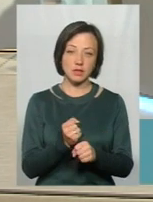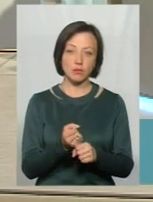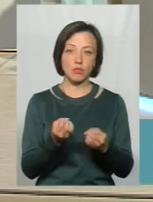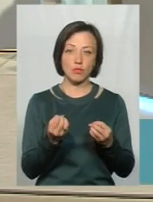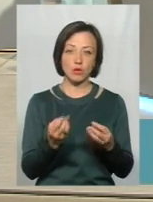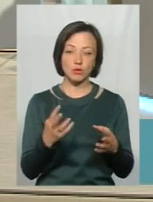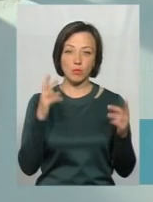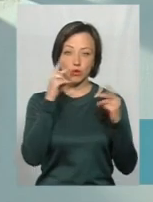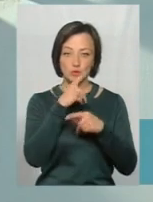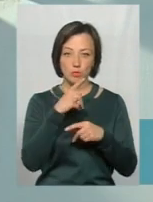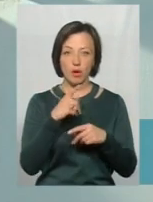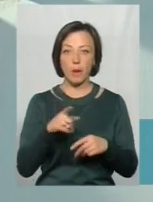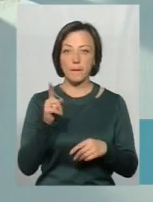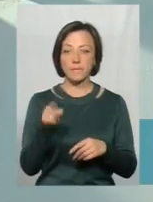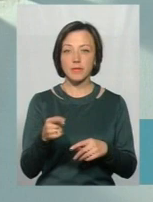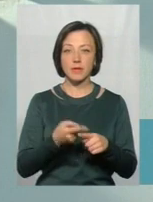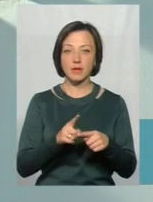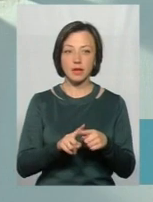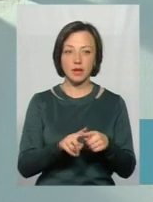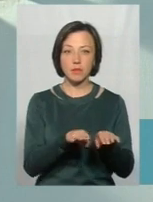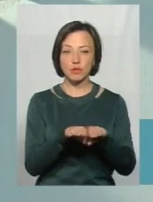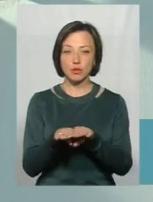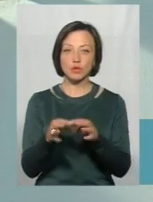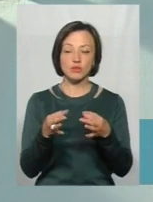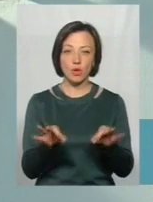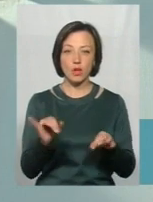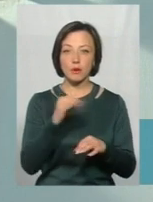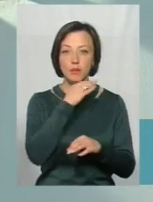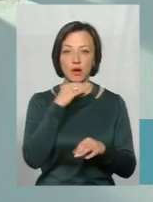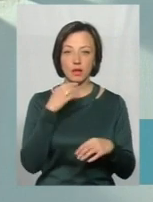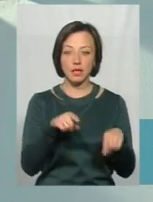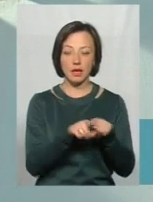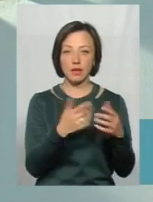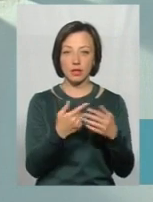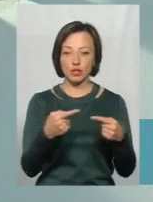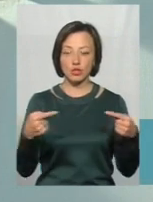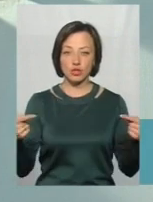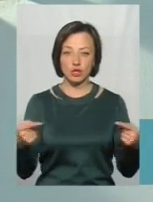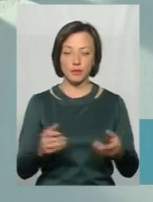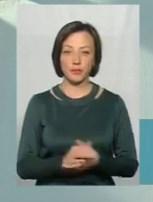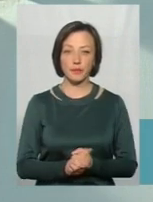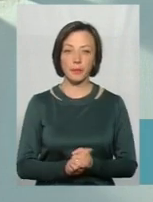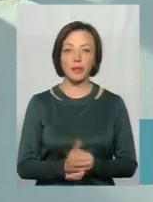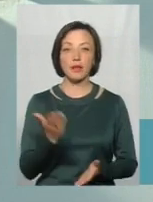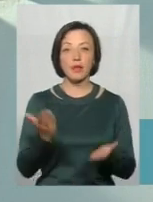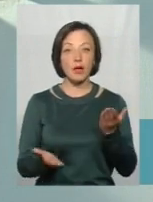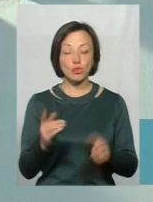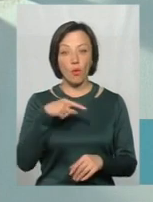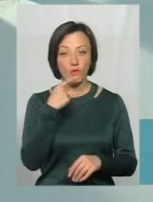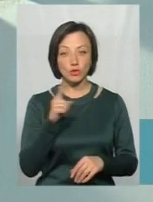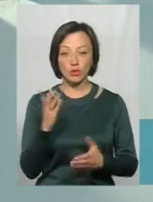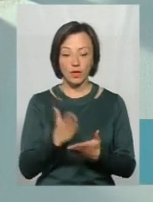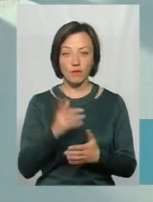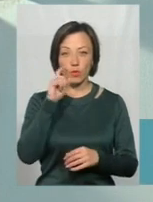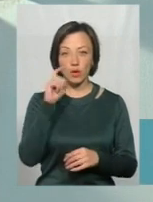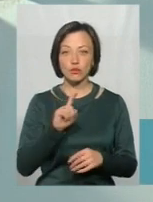проступок. Тому що він переступив межу, відповідно, дозволено. І багато таких, відповідно, інших речей. Якщо говорити, що є в